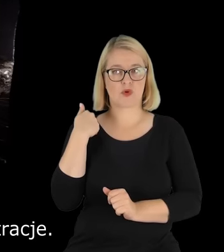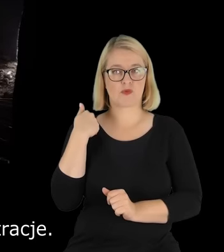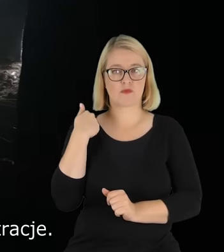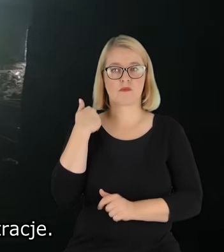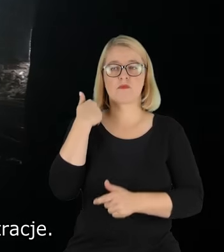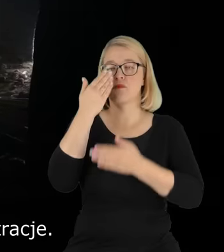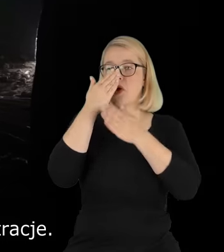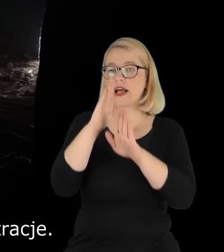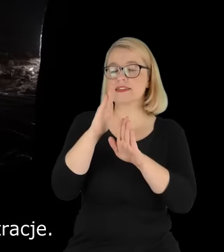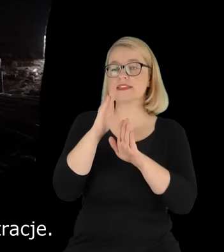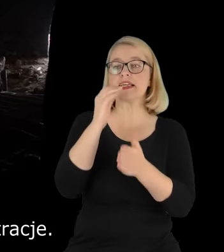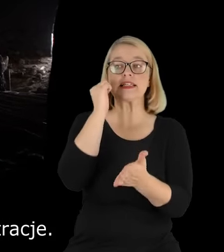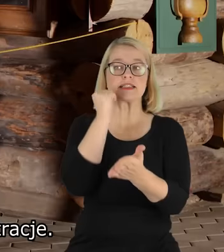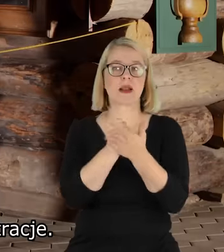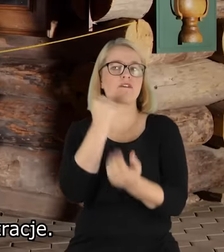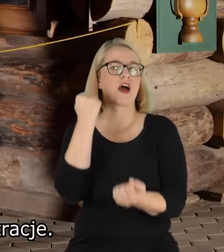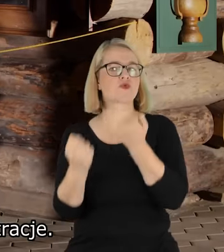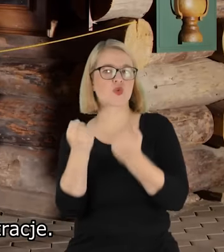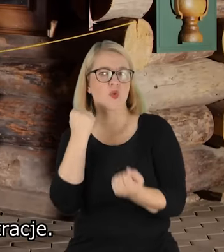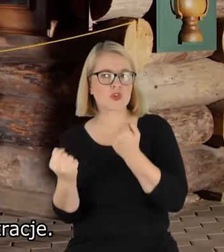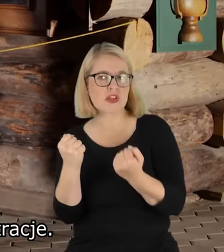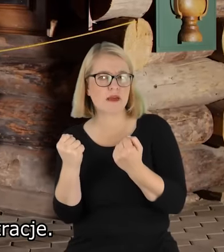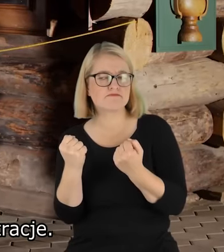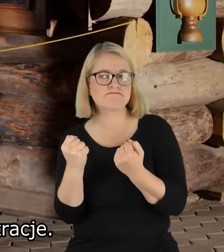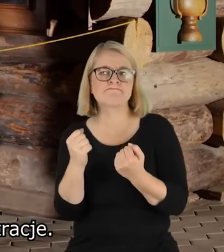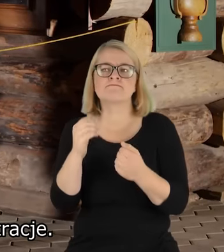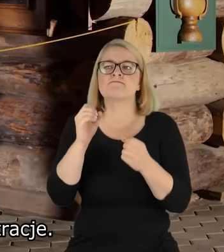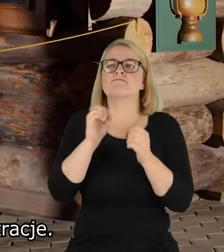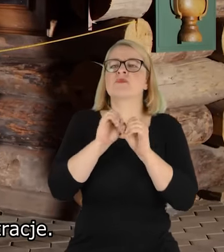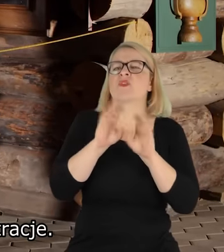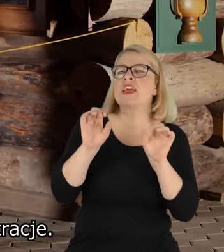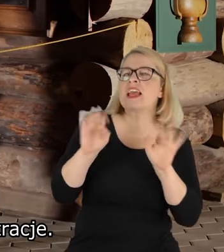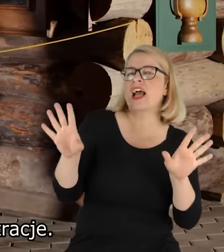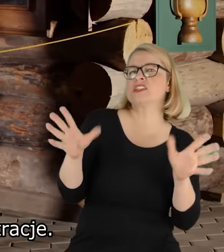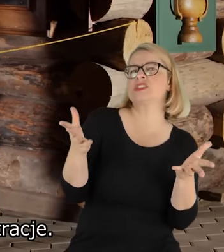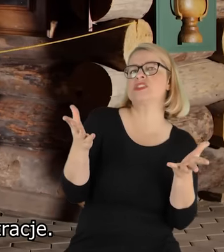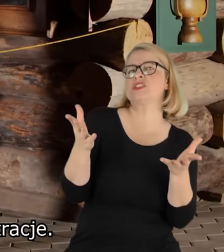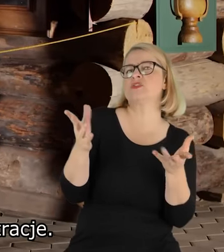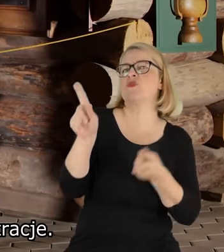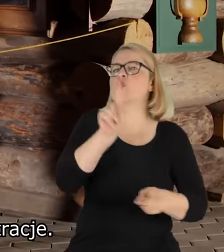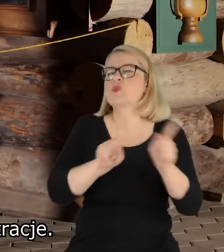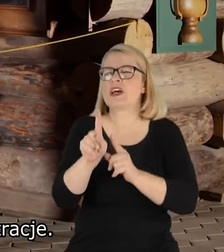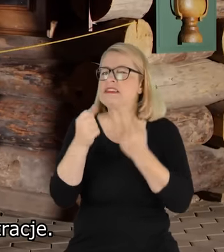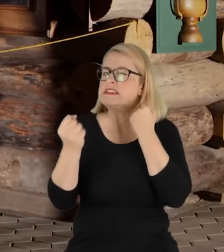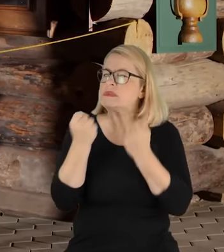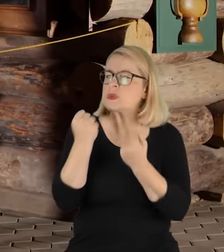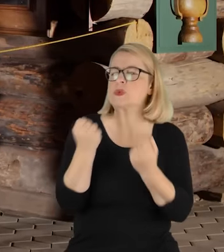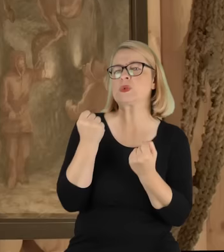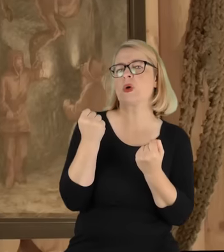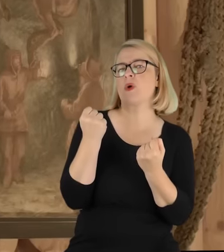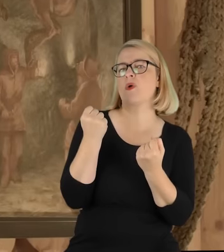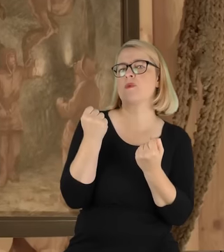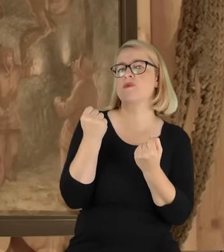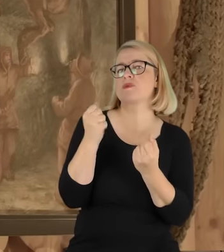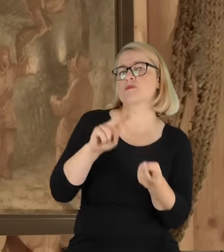przedstawienie spraw trudnych do wyjaśnienia turystom poprzez ilustracje.